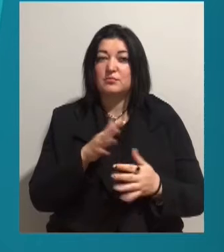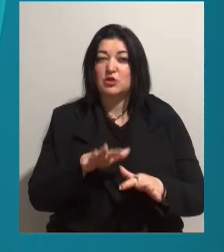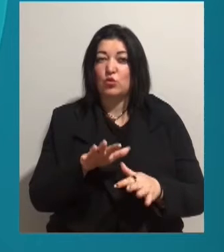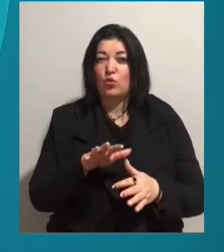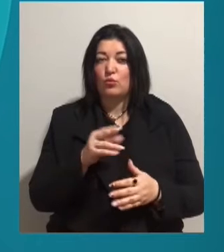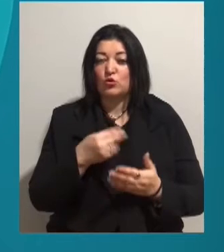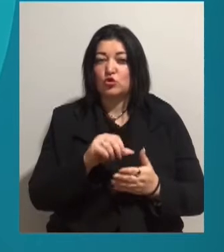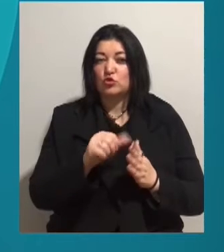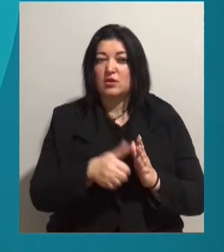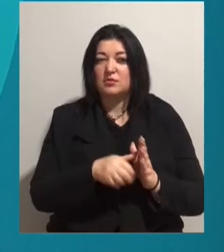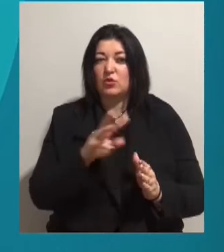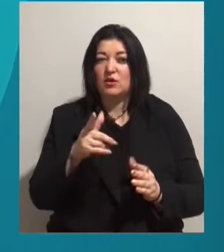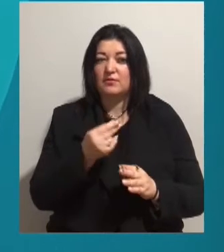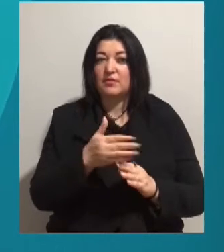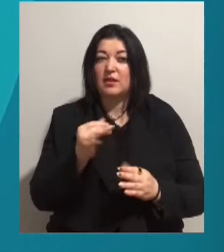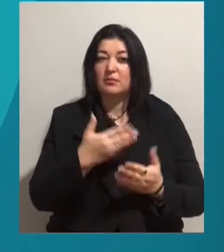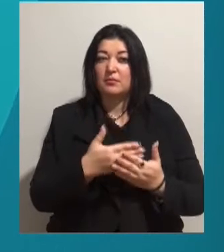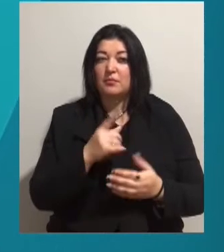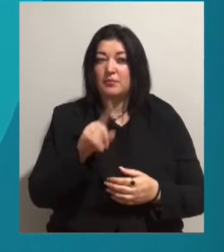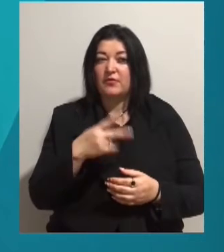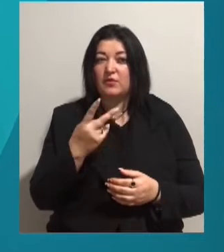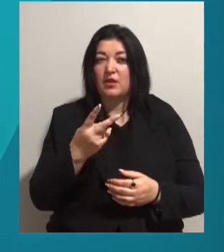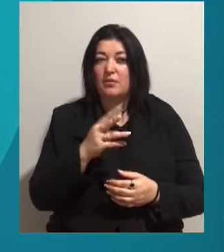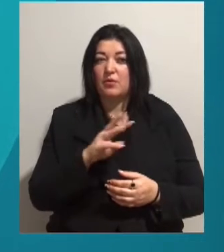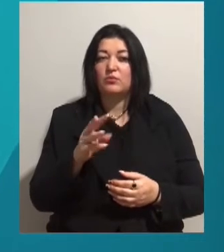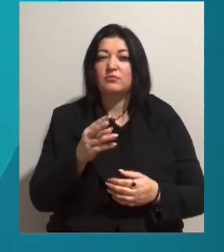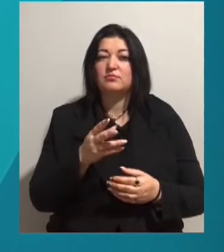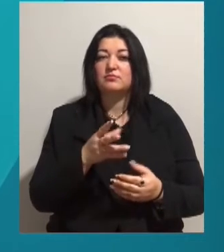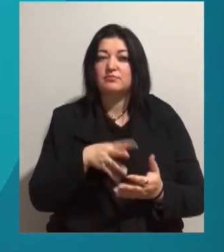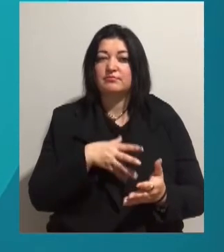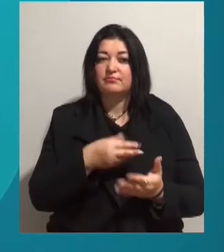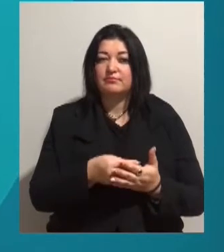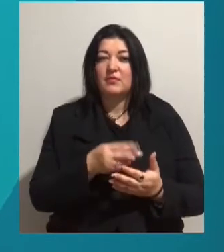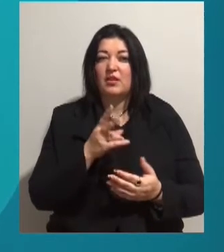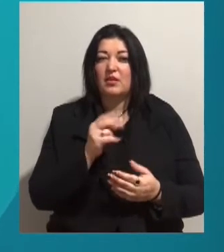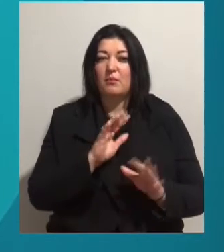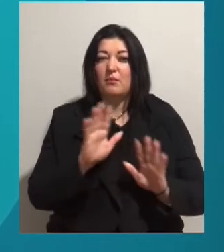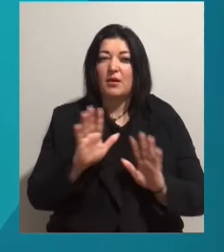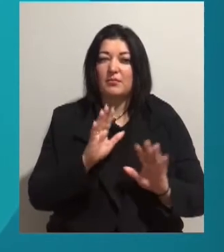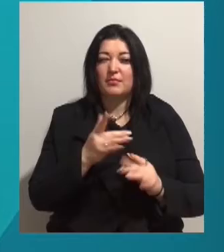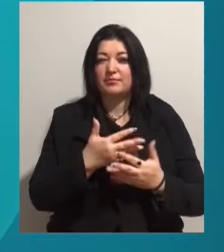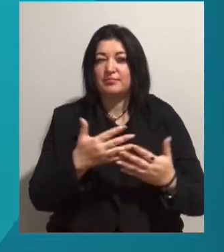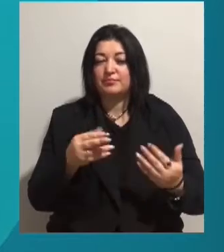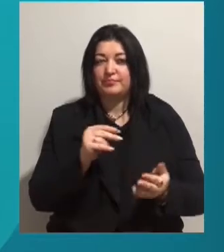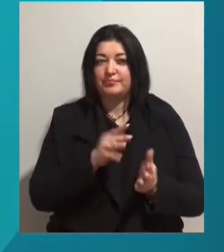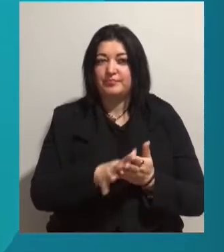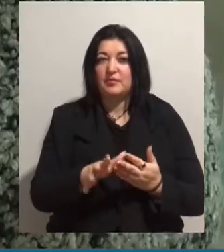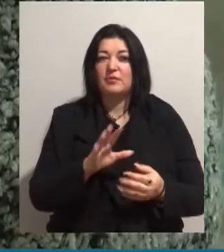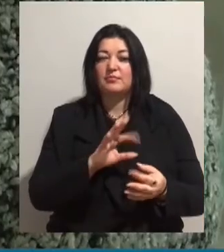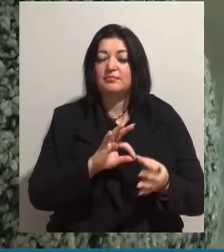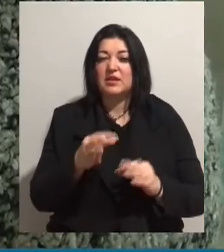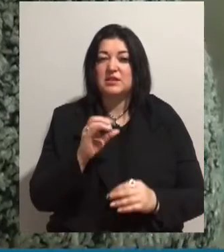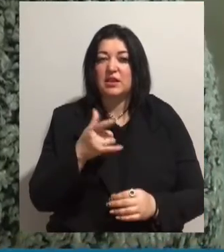гривень. Та майже півтора мільйони пішло на закупівлю меблі та медобладнання. Подробиці розкаже Сергій Козачинський.